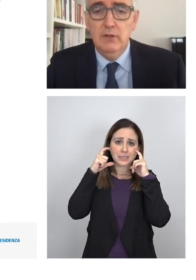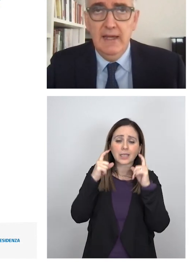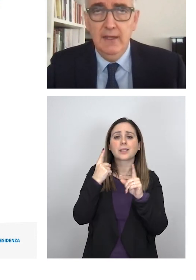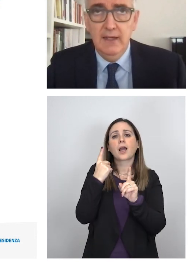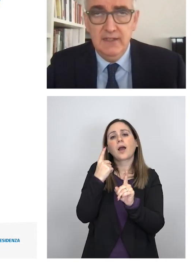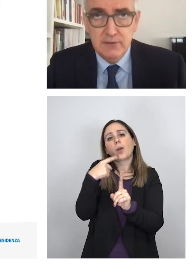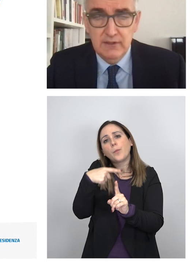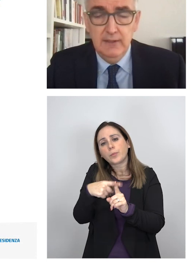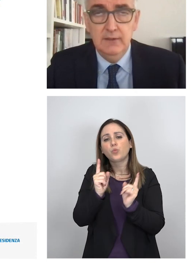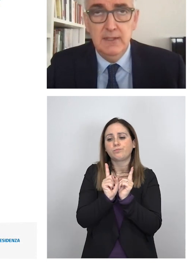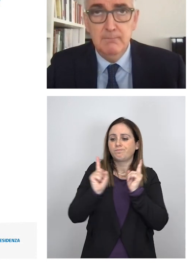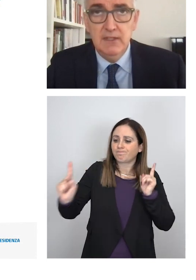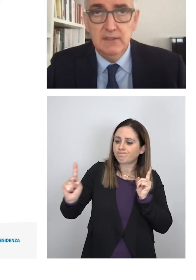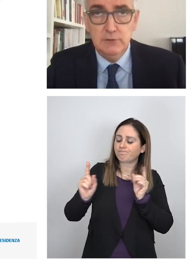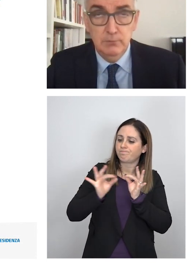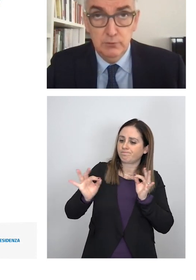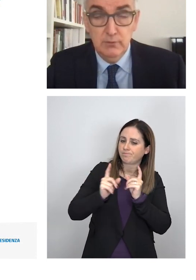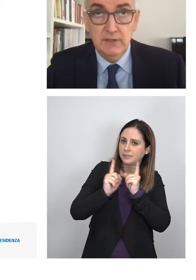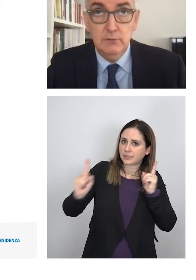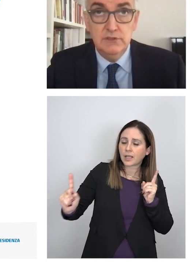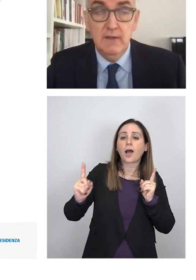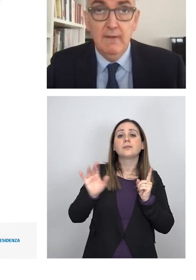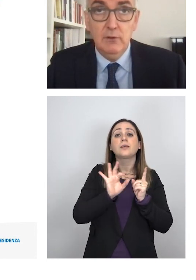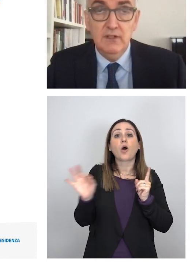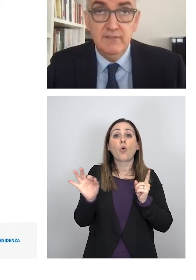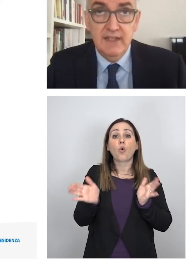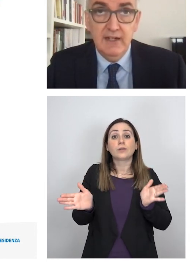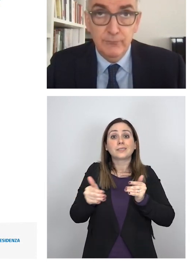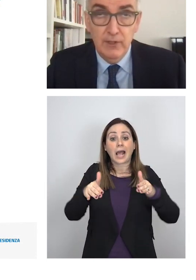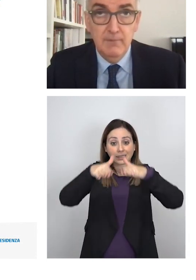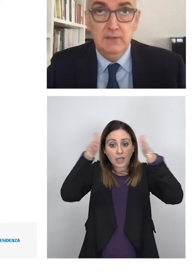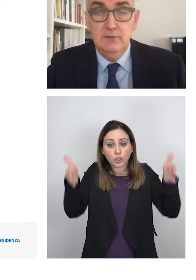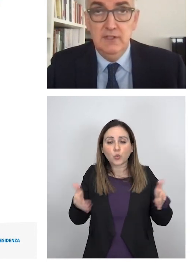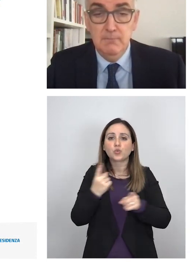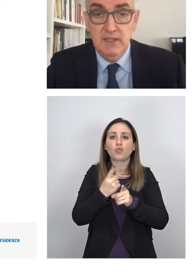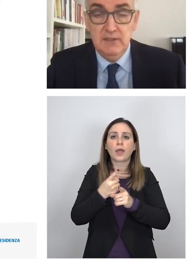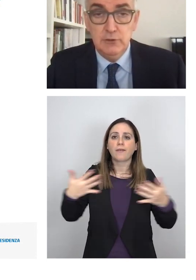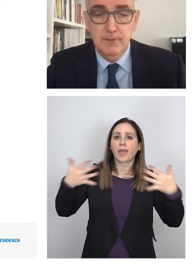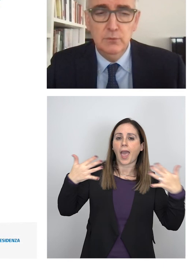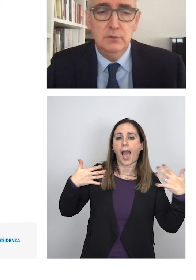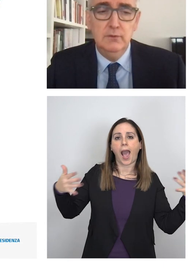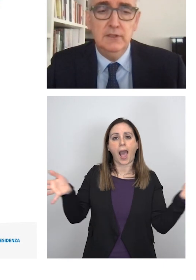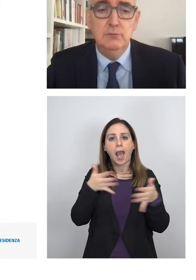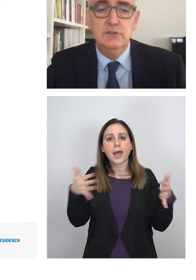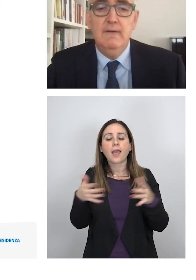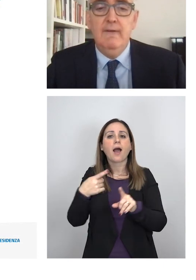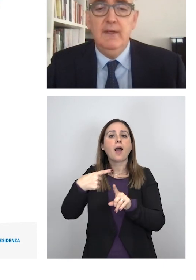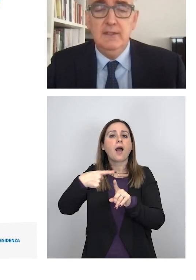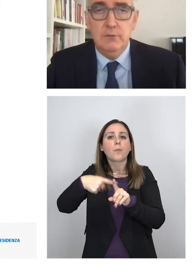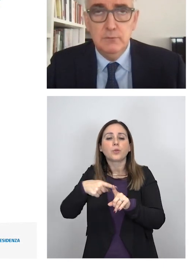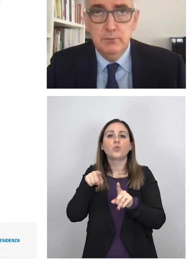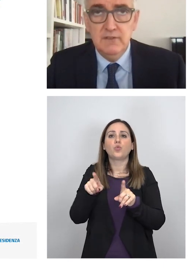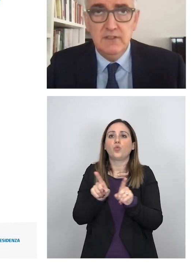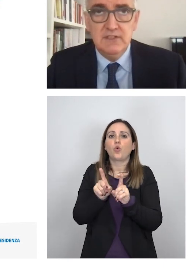con la reazione degli ambienti soprattutto quelli chiusi con l'evitare l'affollamento degli ambienti soprattutto quelli chiusi